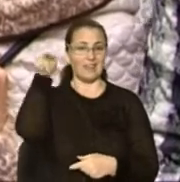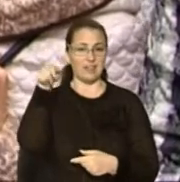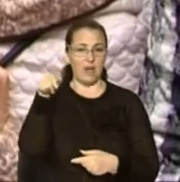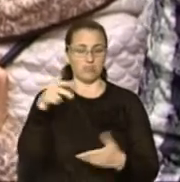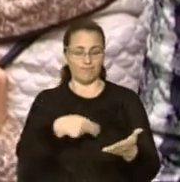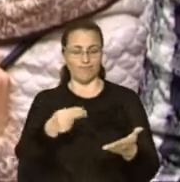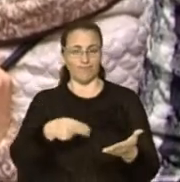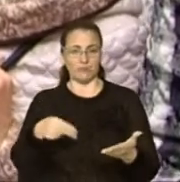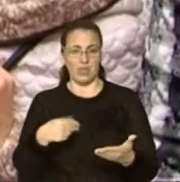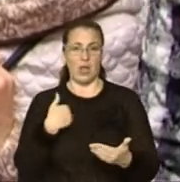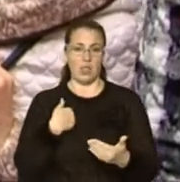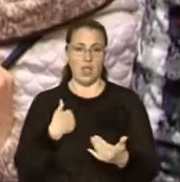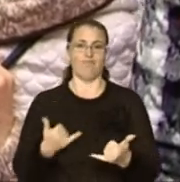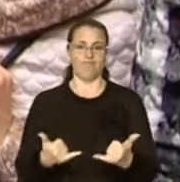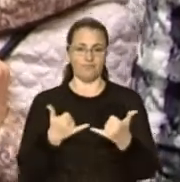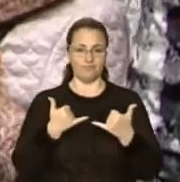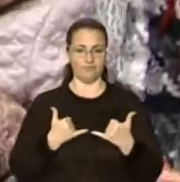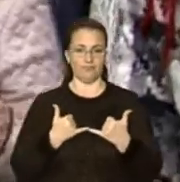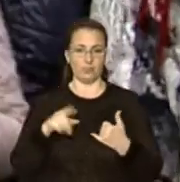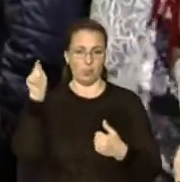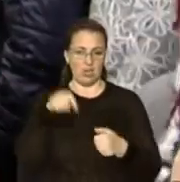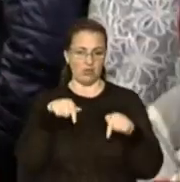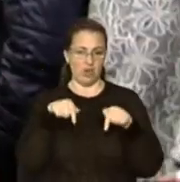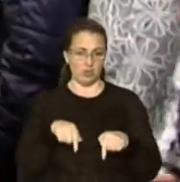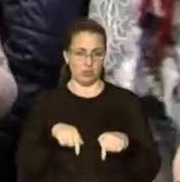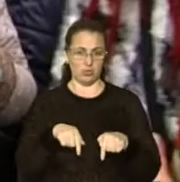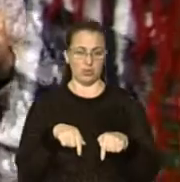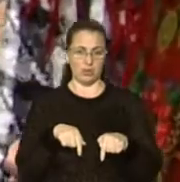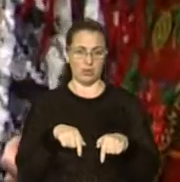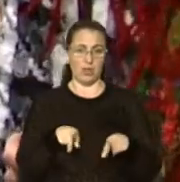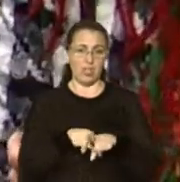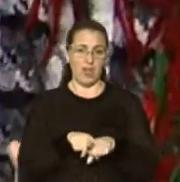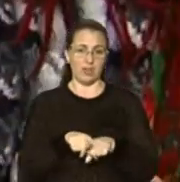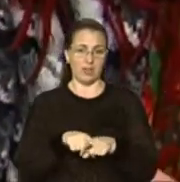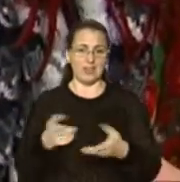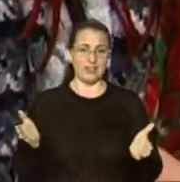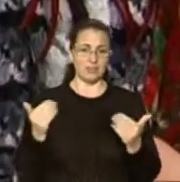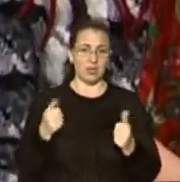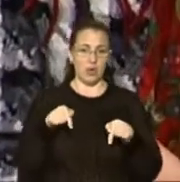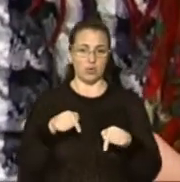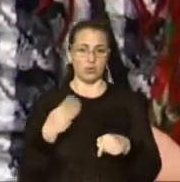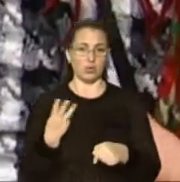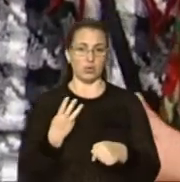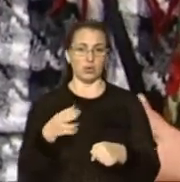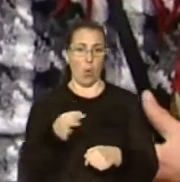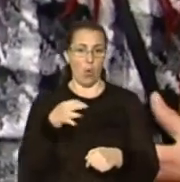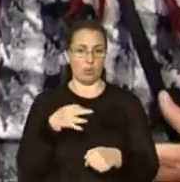відмічатися. Нам роблять ласку, приїжджають судьби. Так як збирають тут із трьох областей людей,